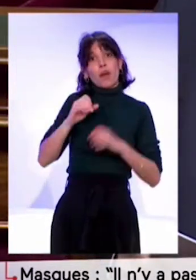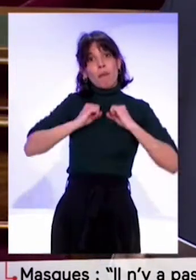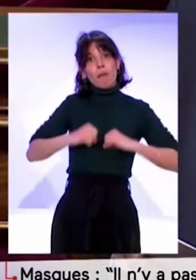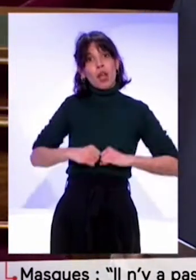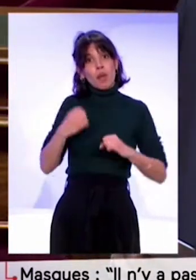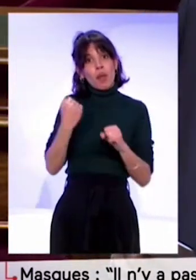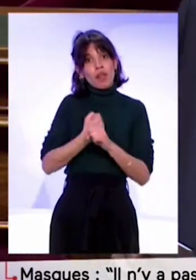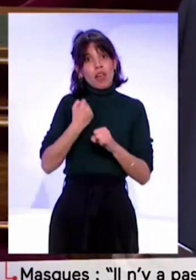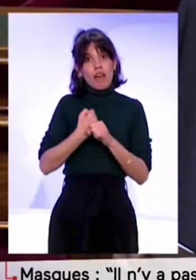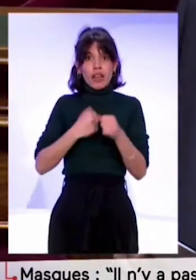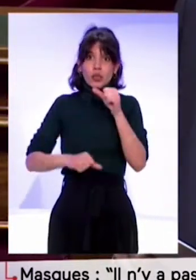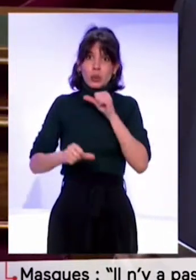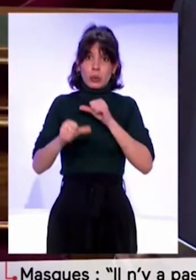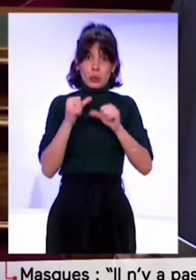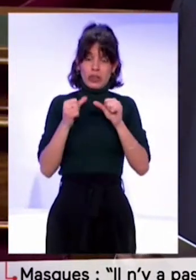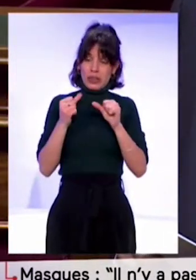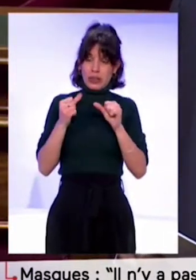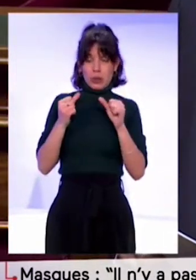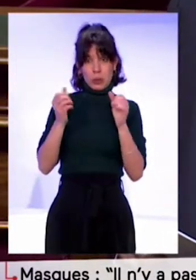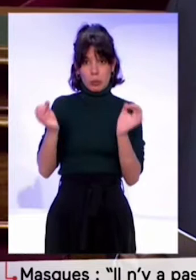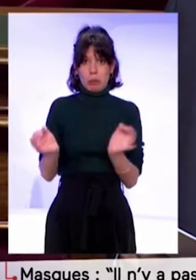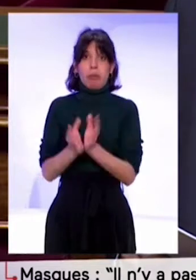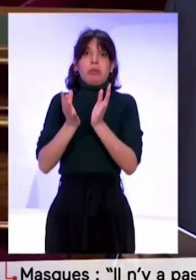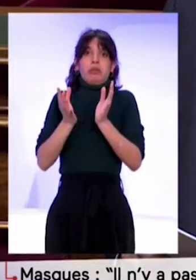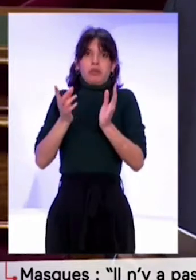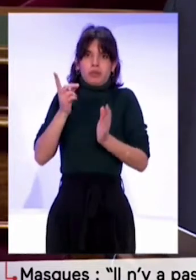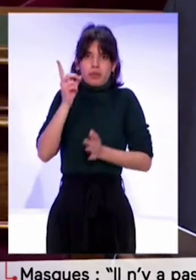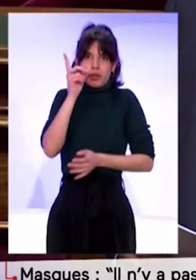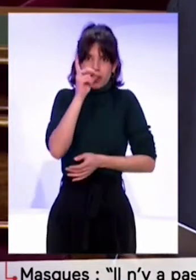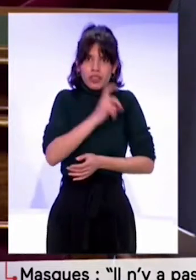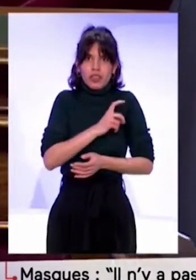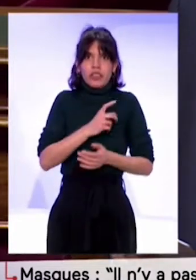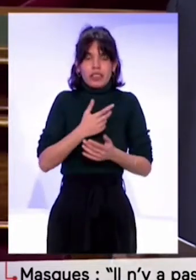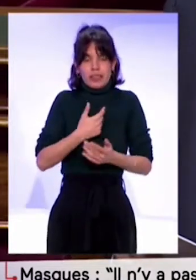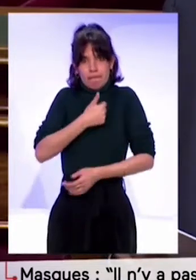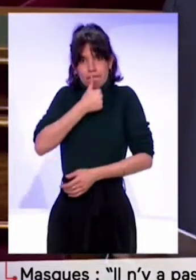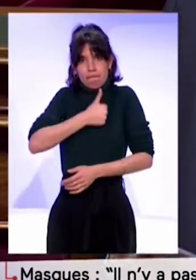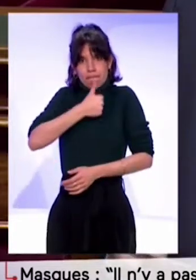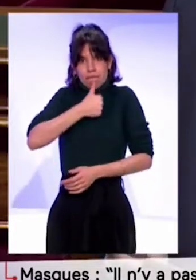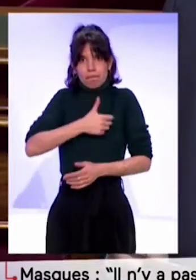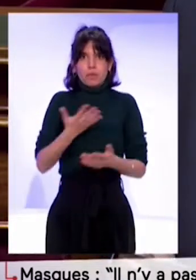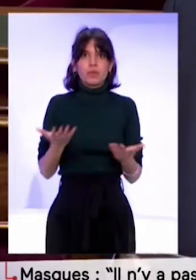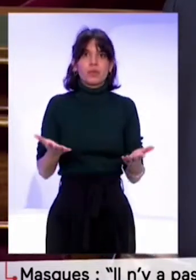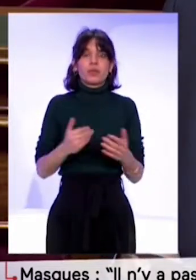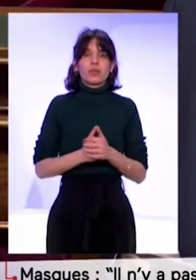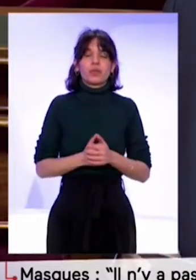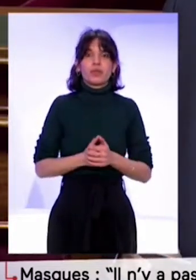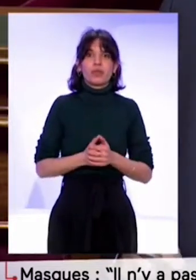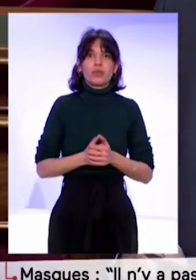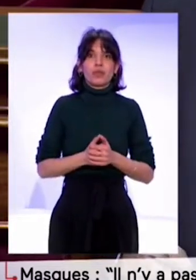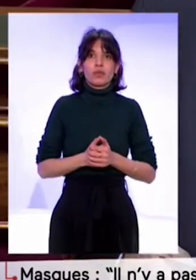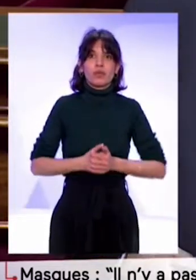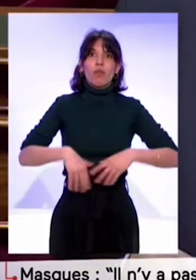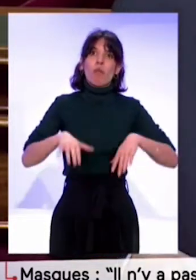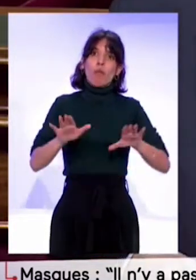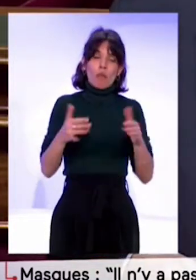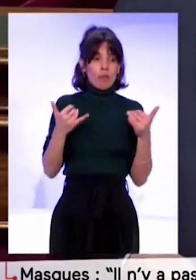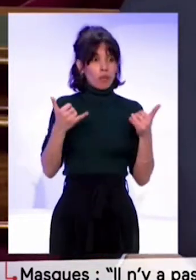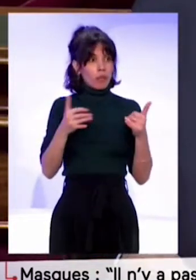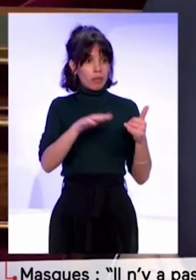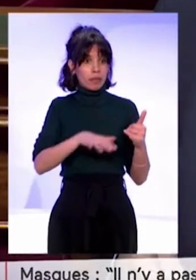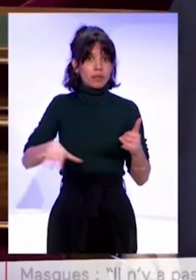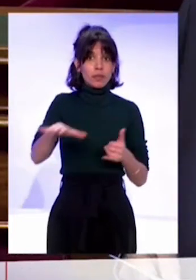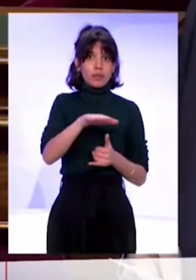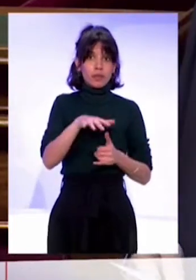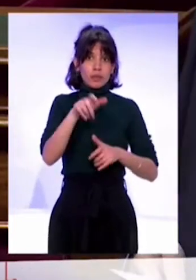lui aussi dans des conditions extrêmement difficiles et contraintes. Pour autant, ici, vous entendez ceux